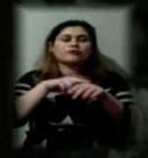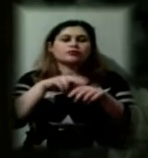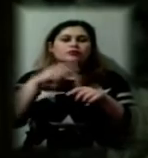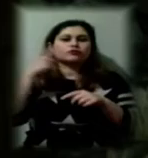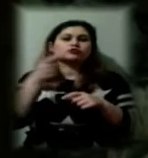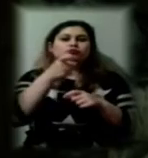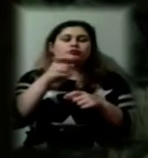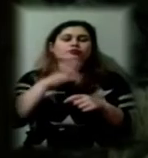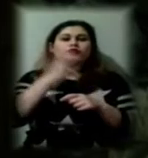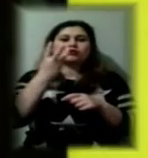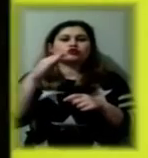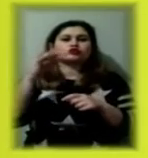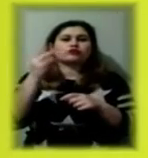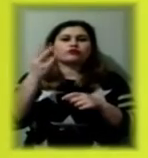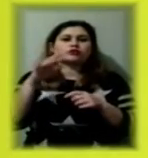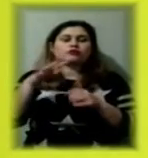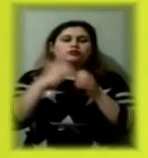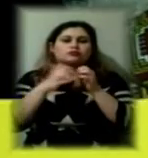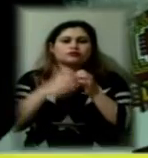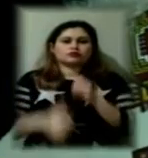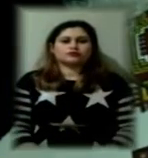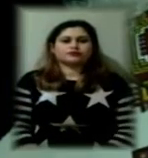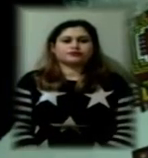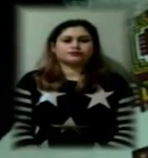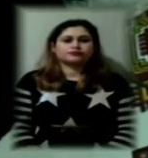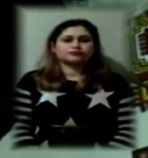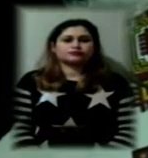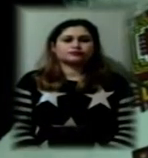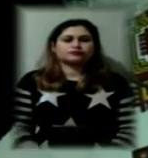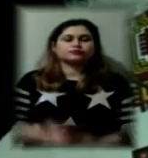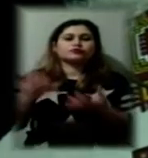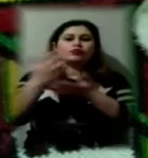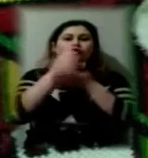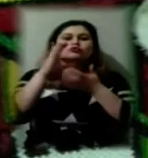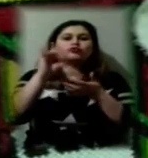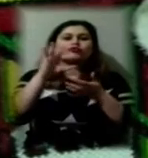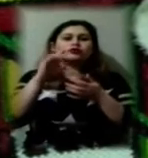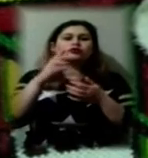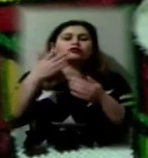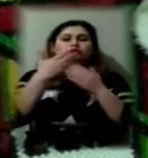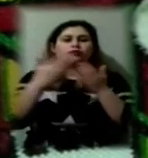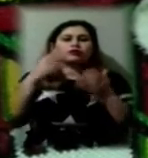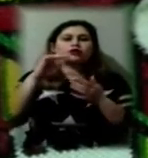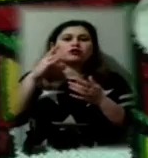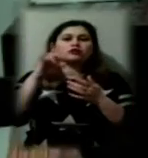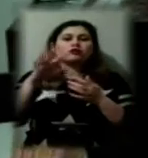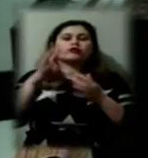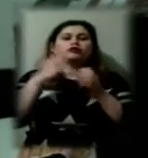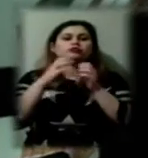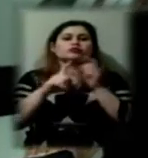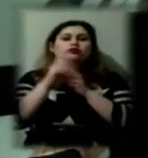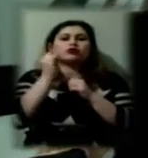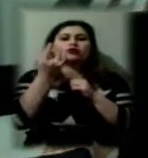жовтня у середмісті Херсона. Збирають сувеніри у вигляді янголів у Херсоні. Розпочалася акція «Янголи